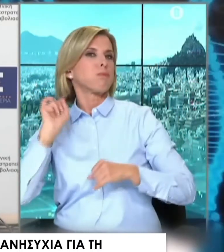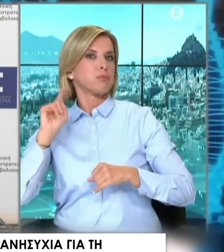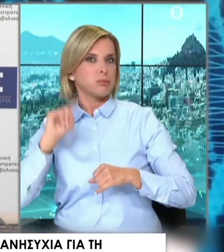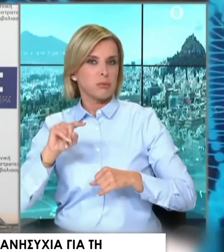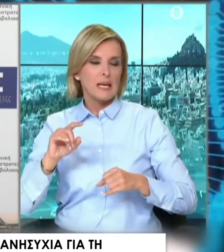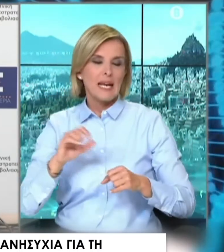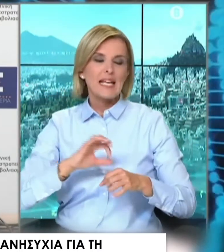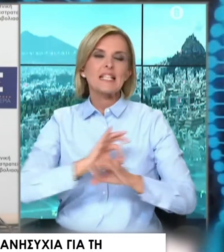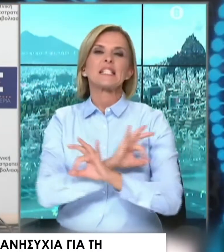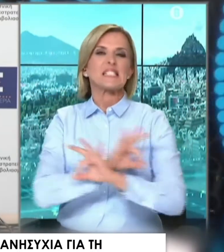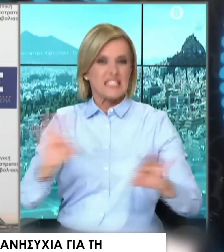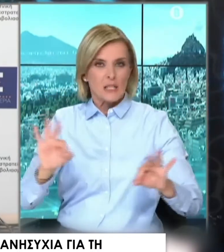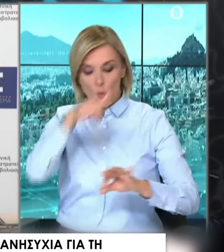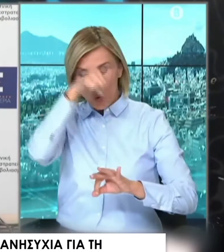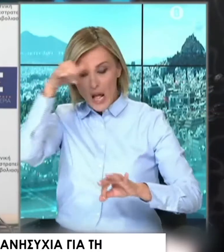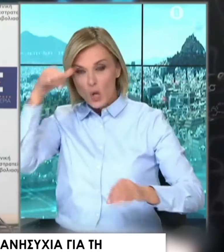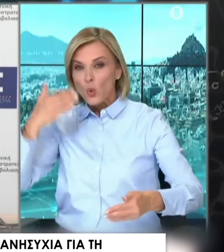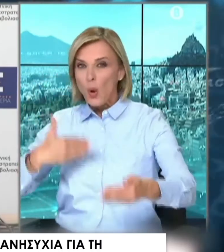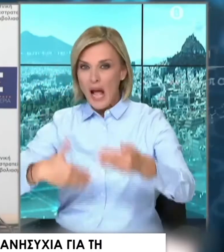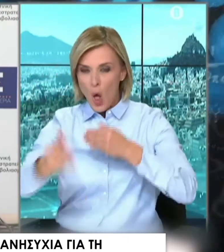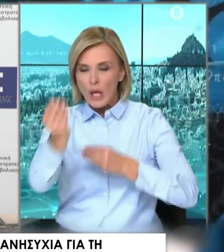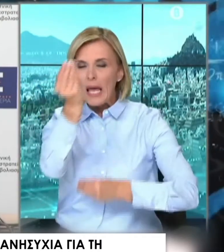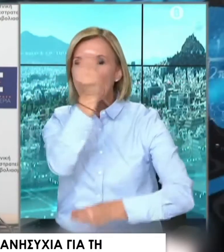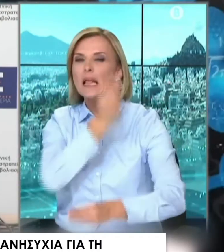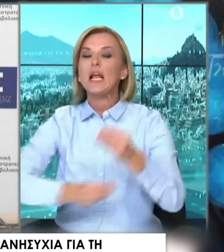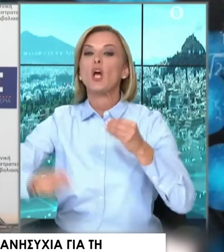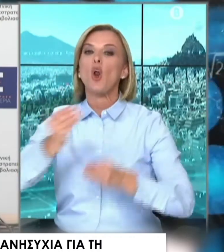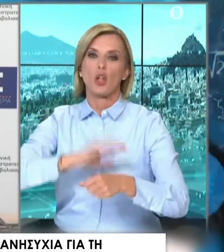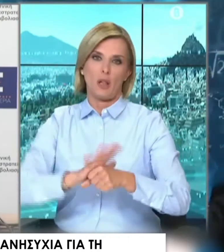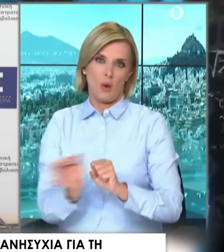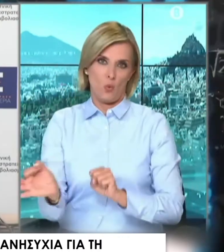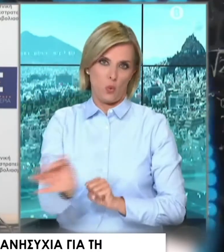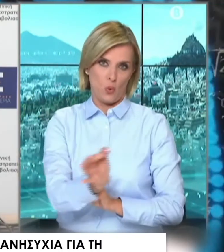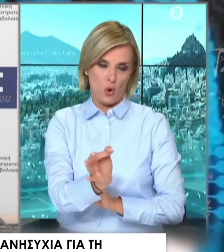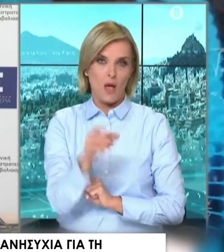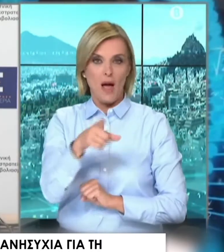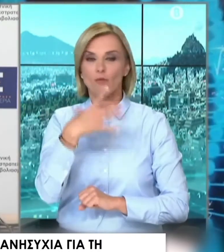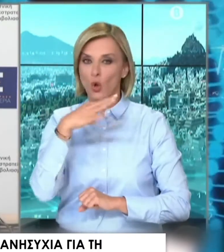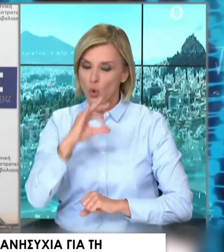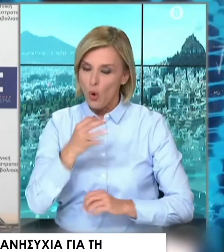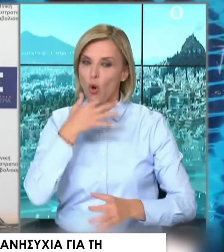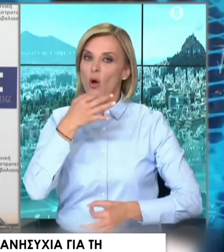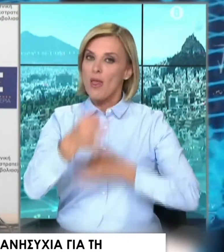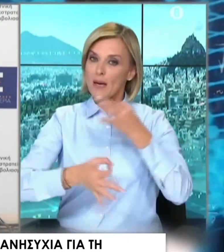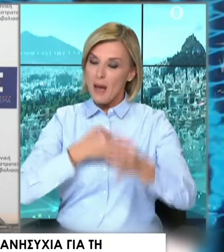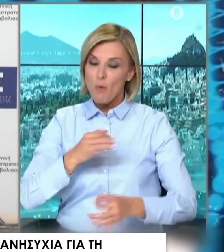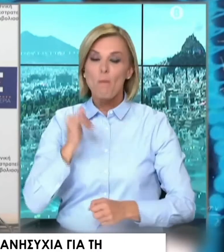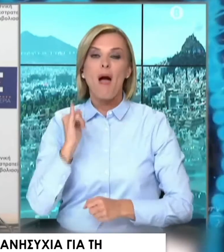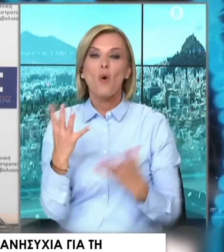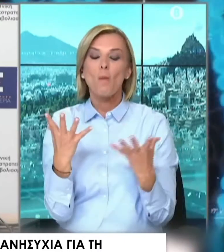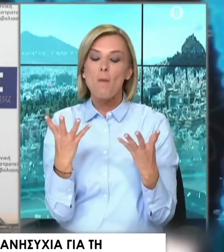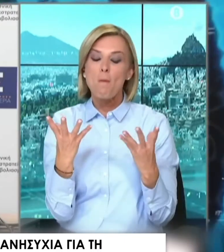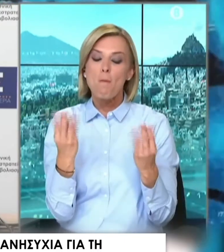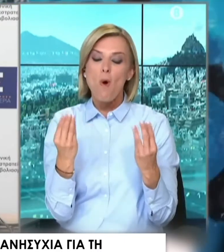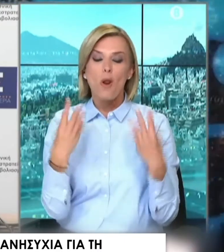λόγια, τα δεδομένα αυτά τονίζουν με τον πιο εμφαντικό τρόπο ότι η πανδημία δεν έχει λήξει και ότι η ύφεση των δεικτών δεν